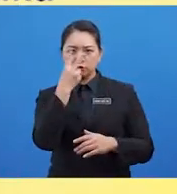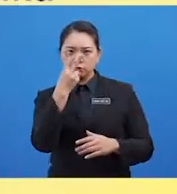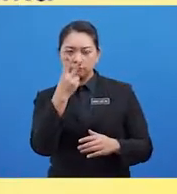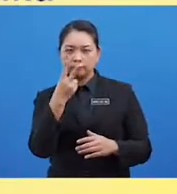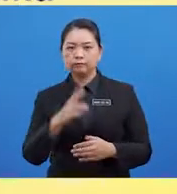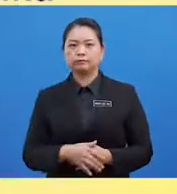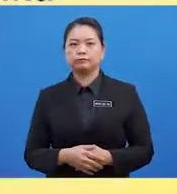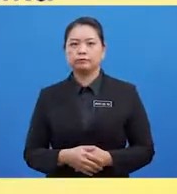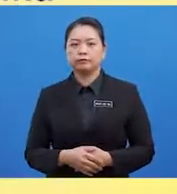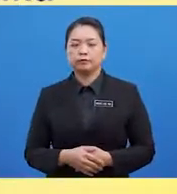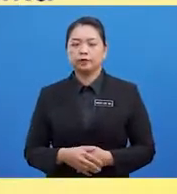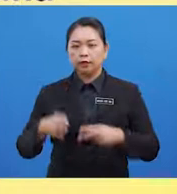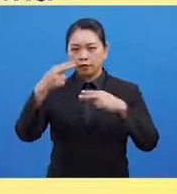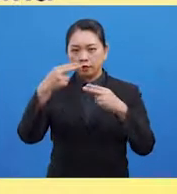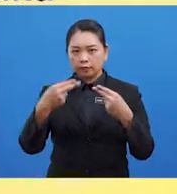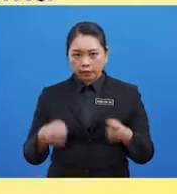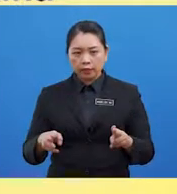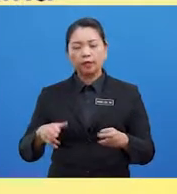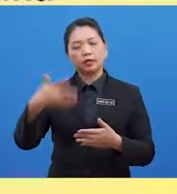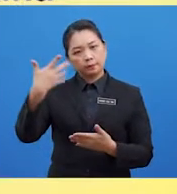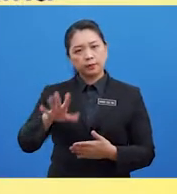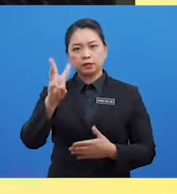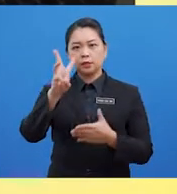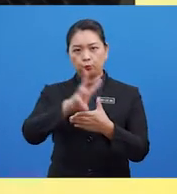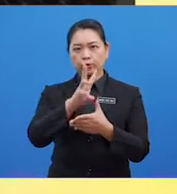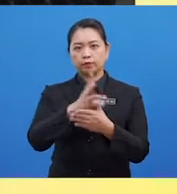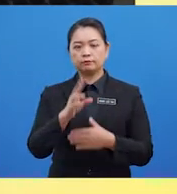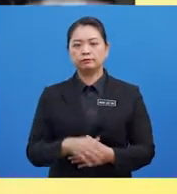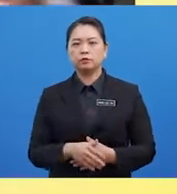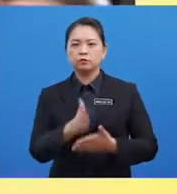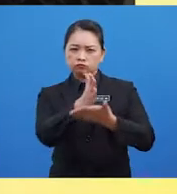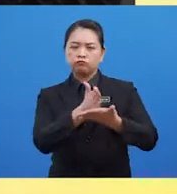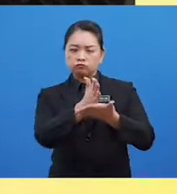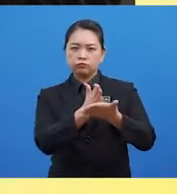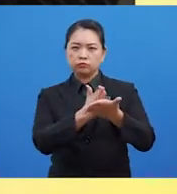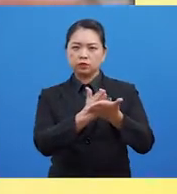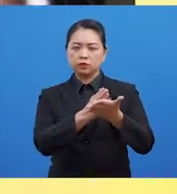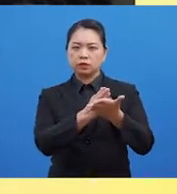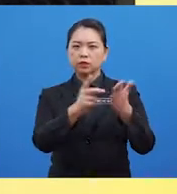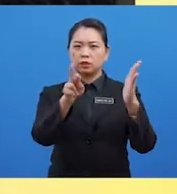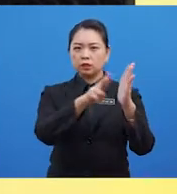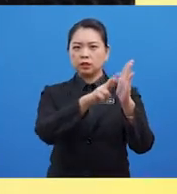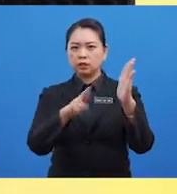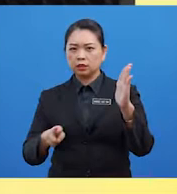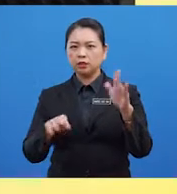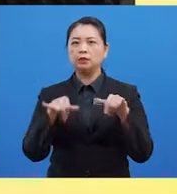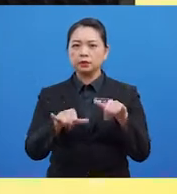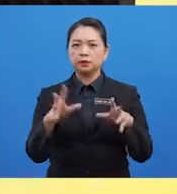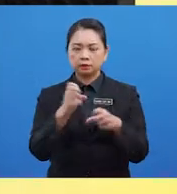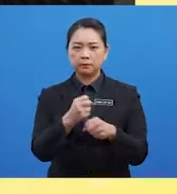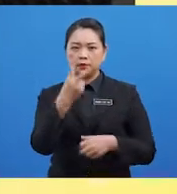bayi Ia akan hilang Selepas 6 bulan Sesetengah Tindakan reflex Masih dapat